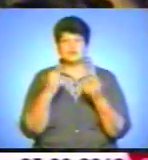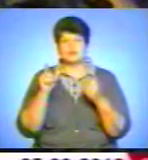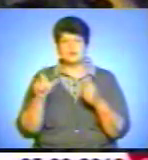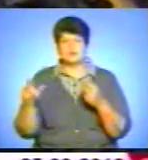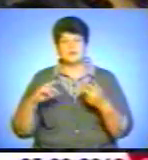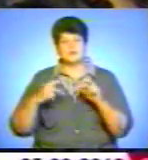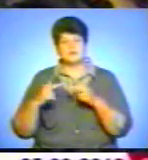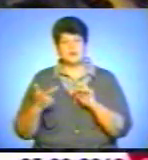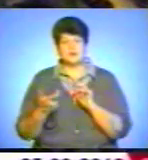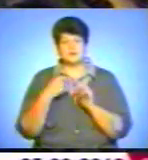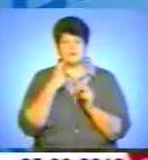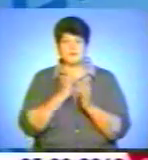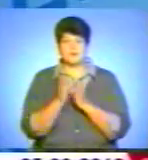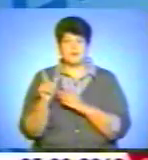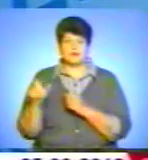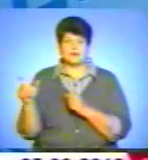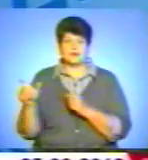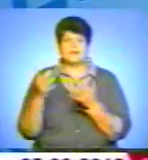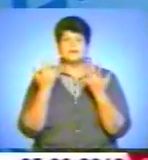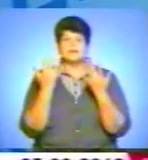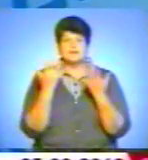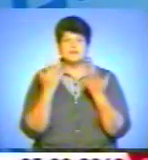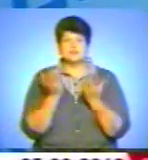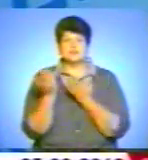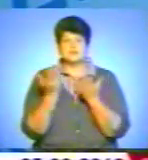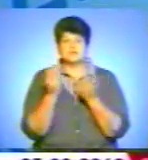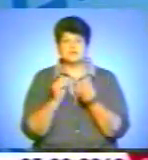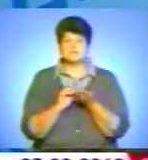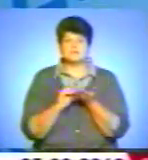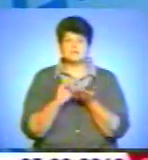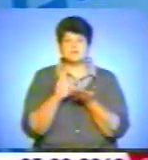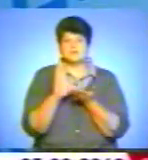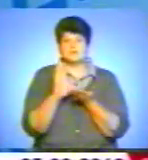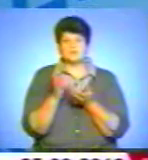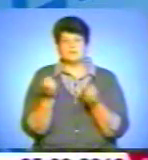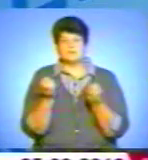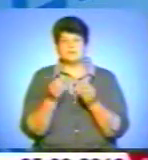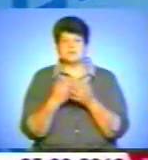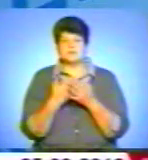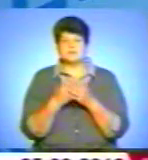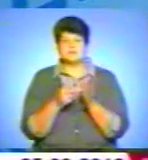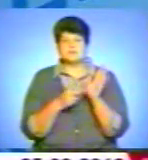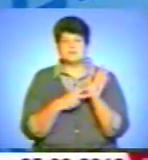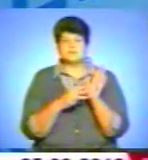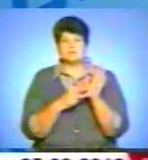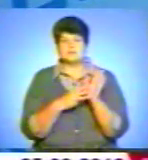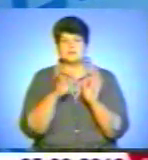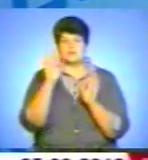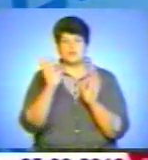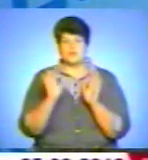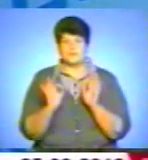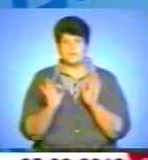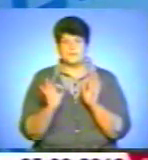зауважують бібліотекарі. Кількість читачів зросла в середньому, ну на 10 не можу сказати, в середньому на 7-8 відсотків.